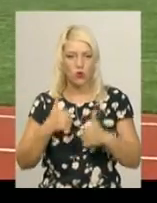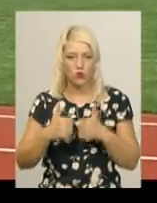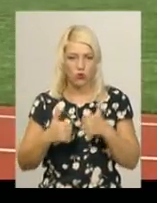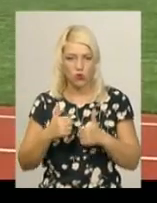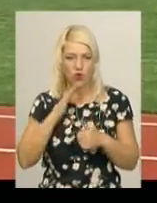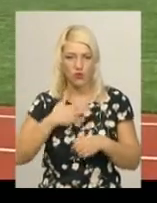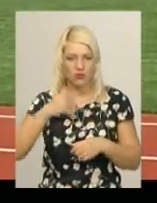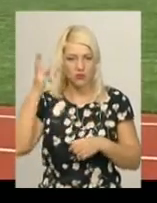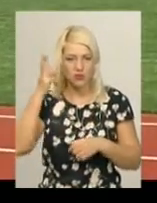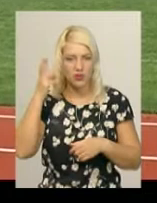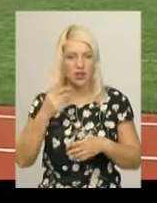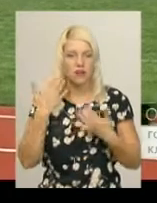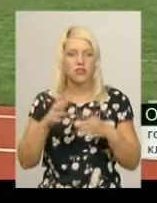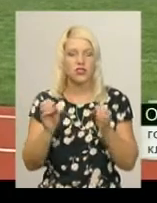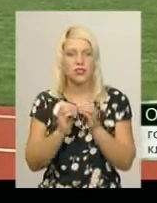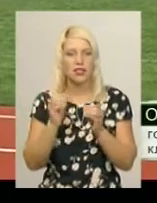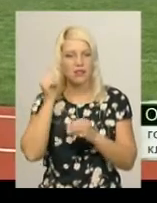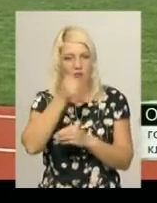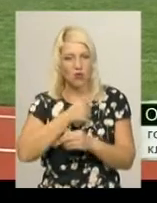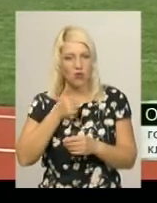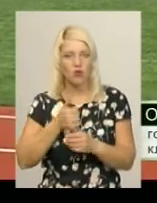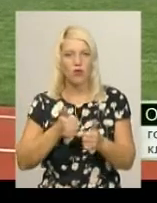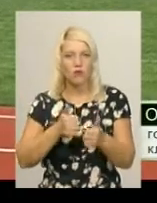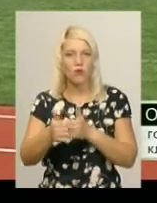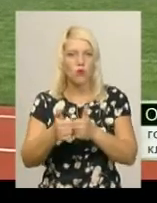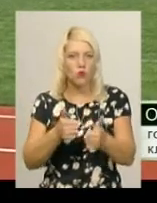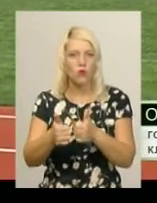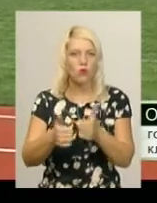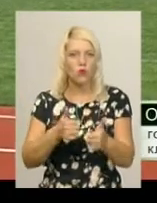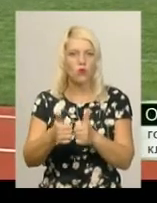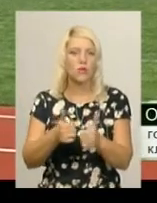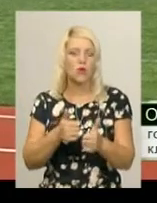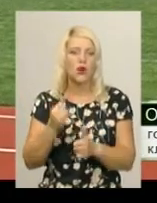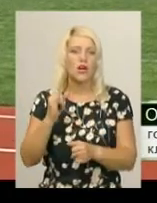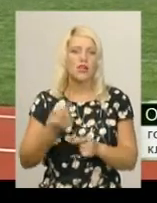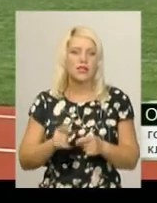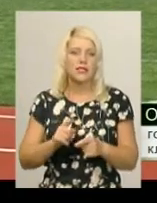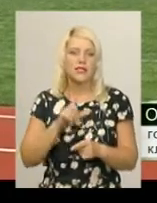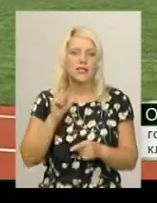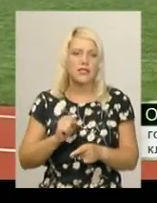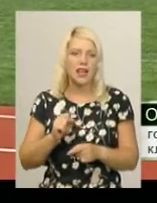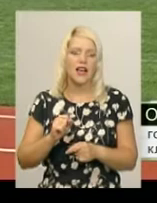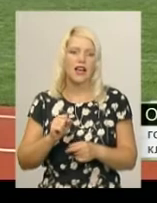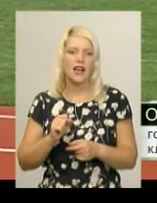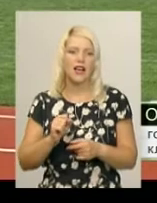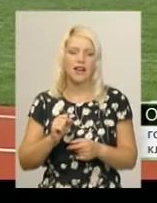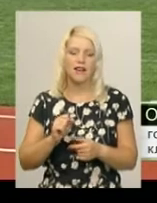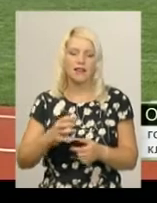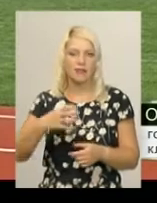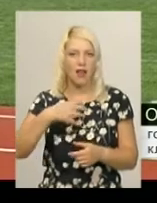Ми вже 10 років десь приблизно конкуруємо за нагороди вищого готунку.